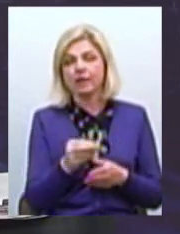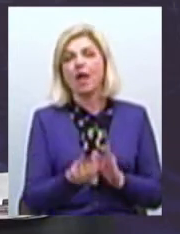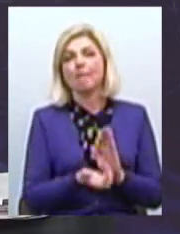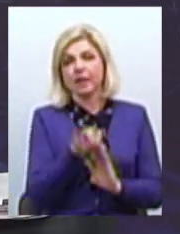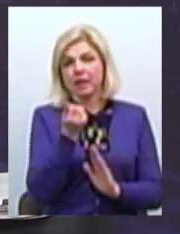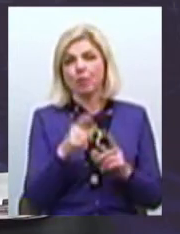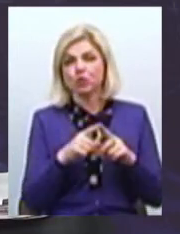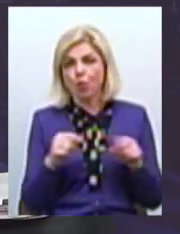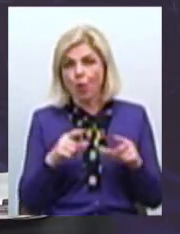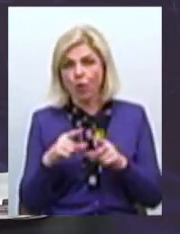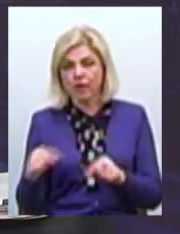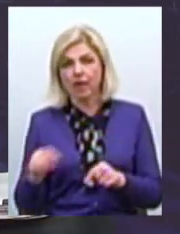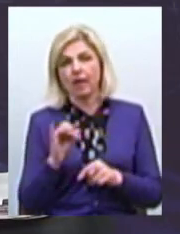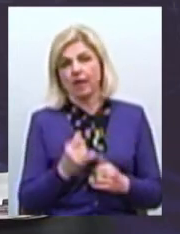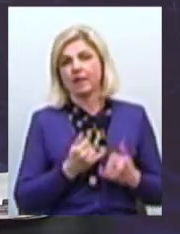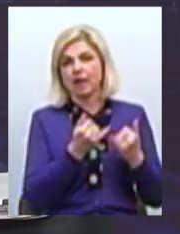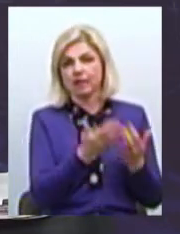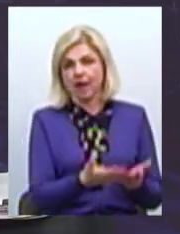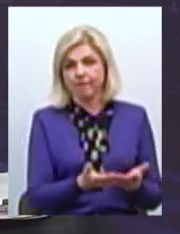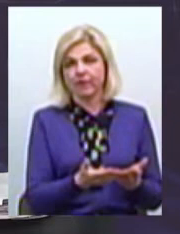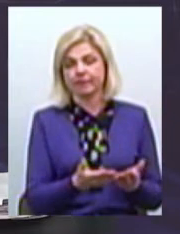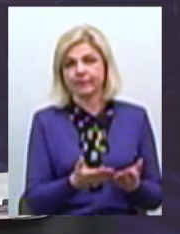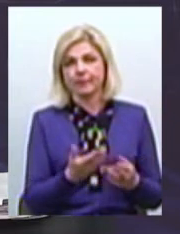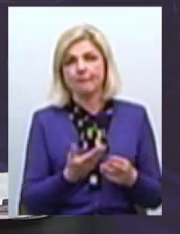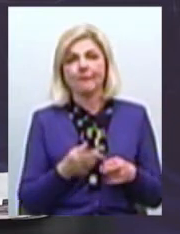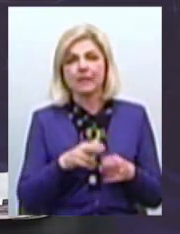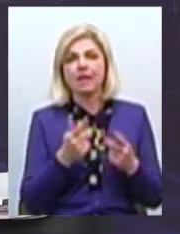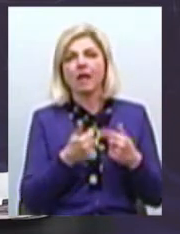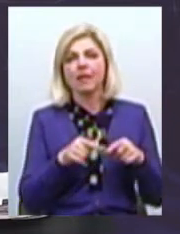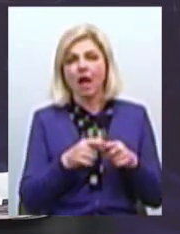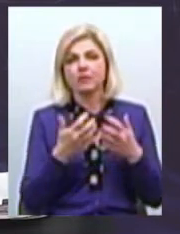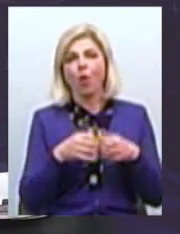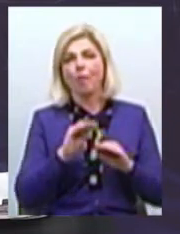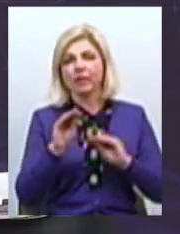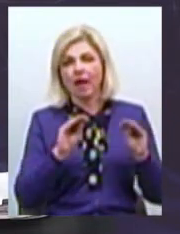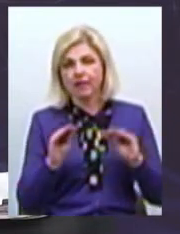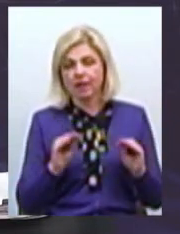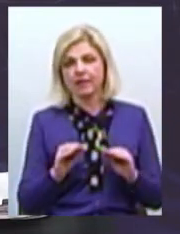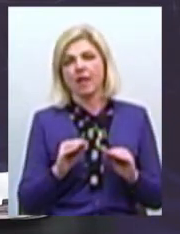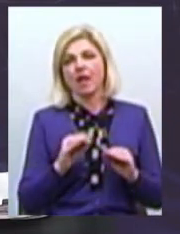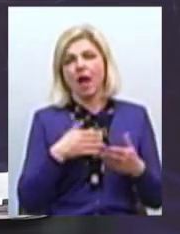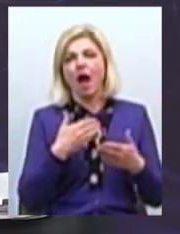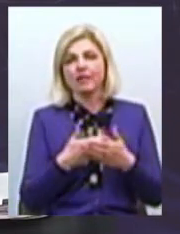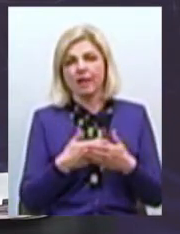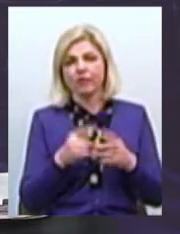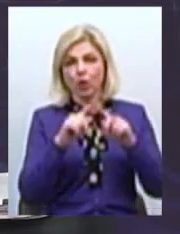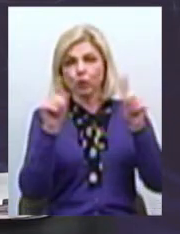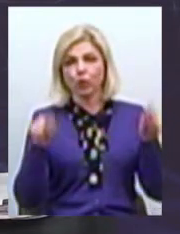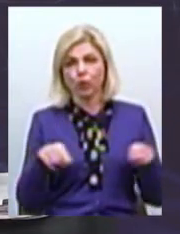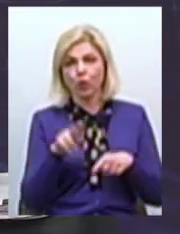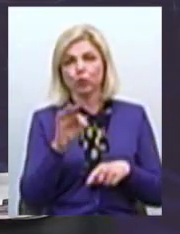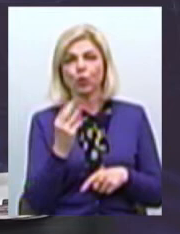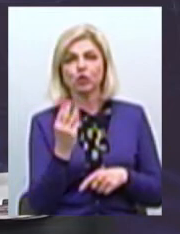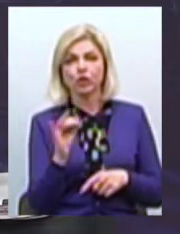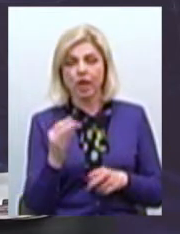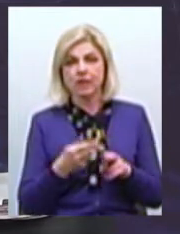школи і надав класи, обладнання, інтерактивні дошки Сьогодні це є